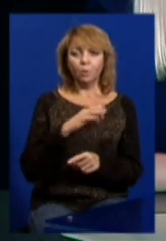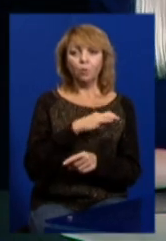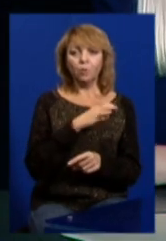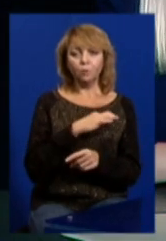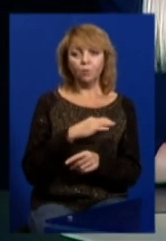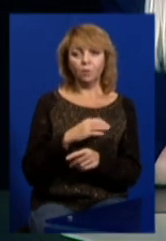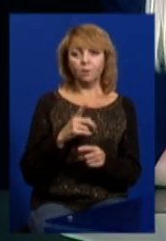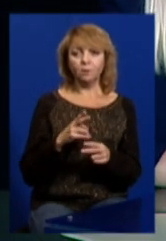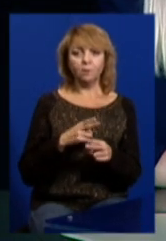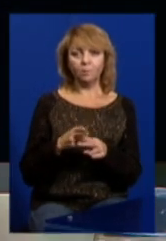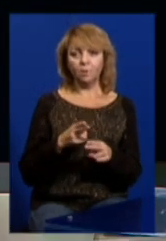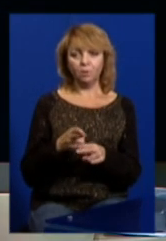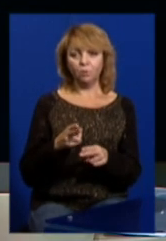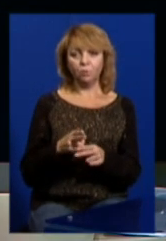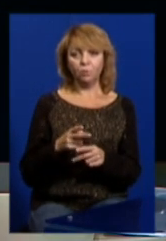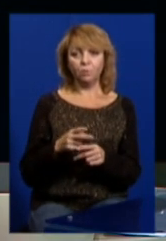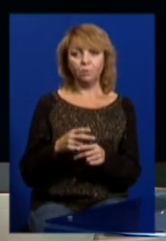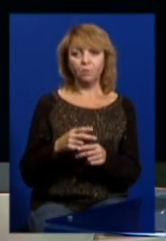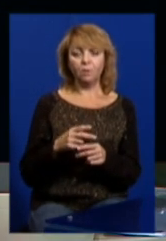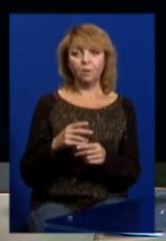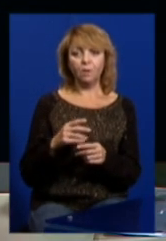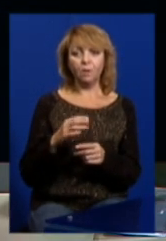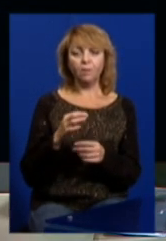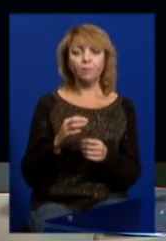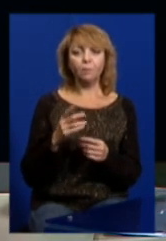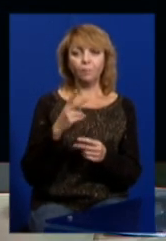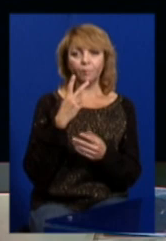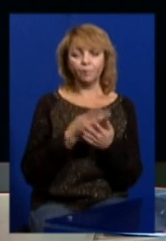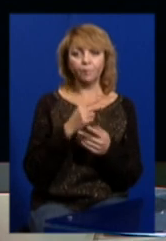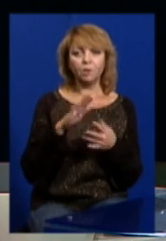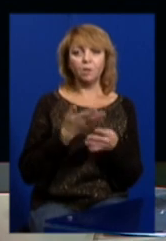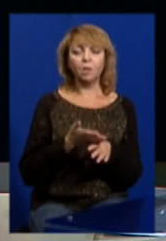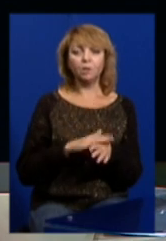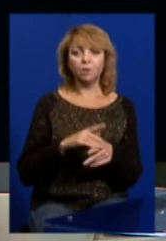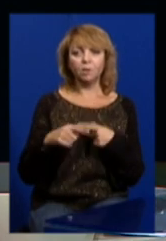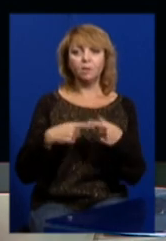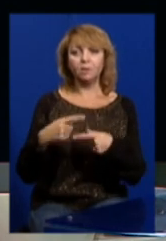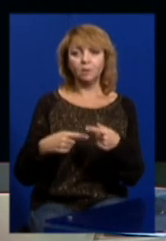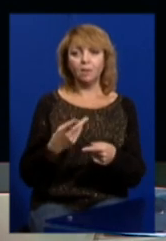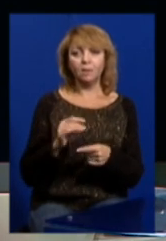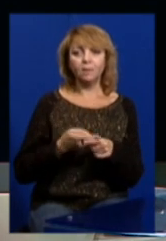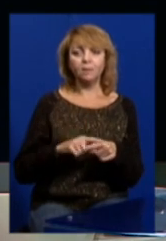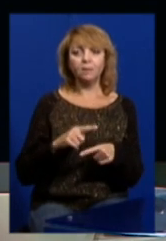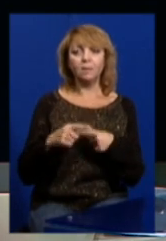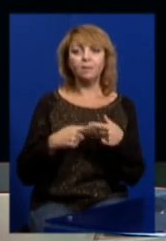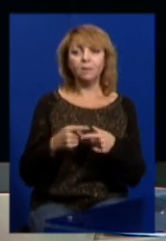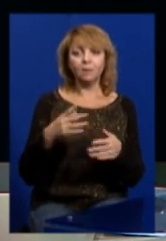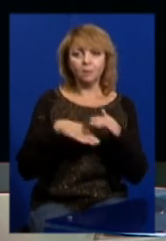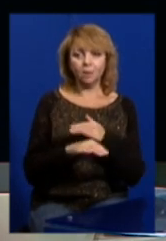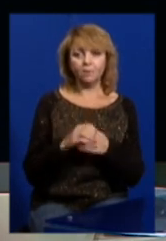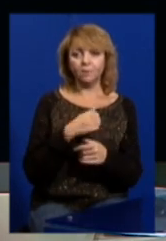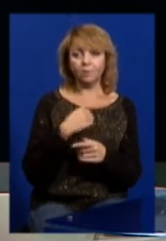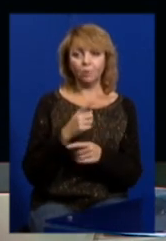заперечуючи, послалася тільки на тяжкість наслідків. Але ці наслідки в самій нормі закладені.